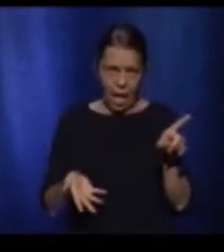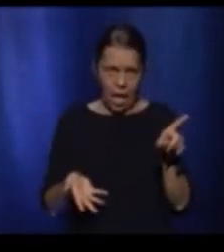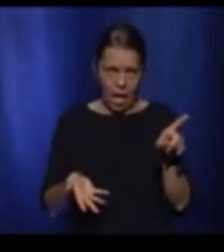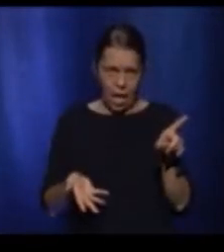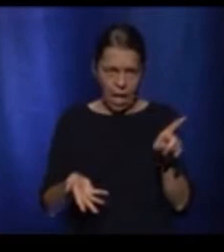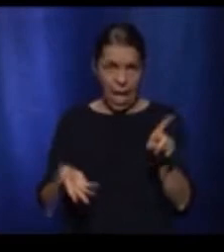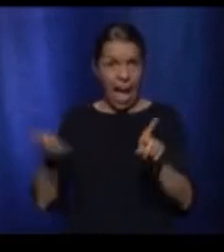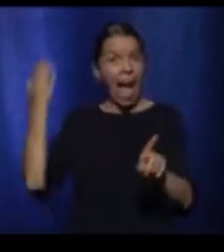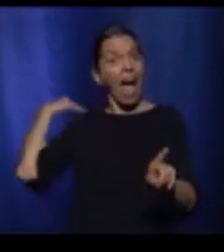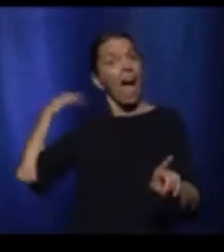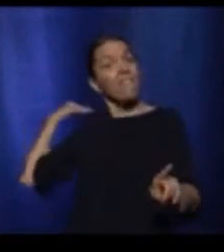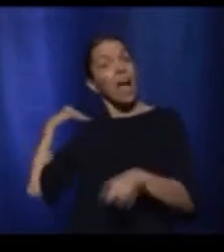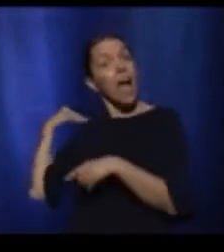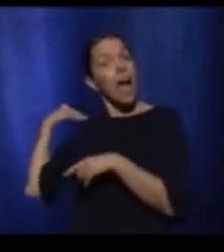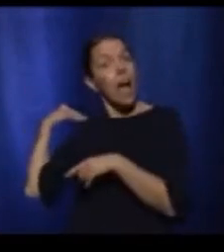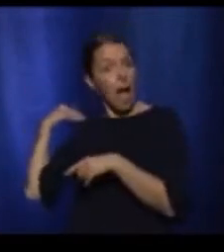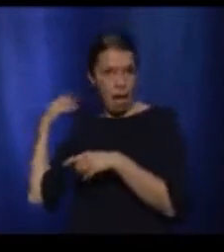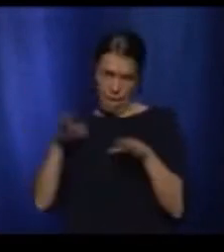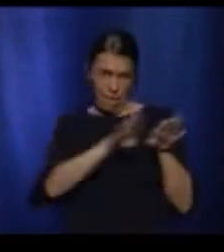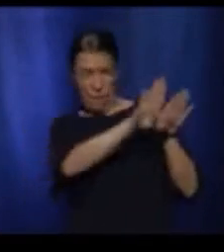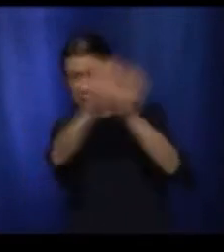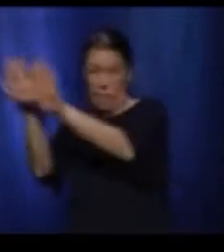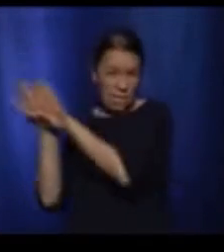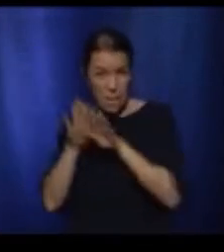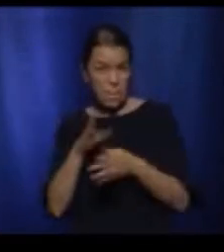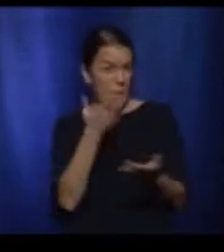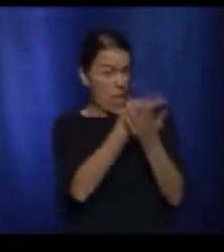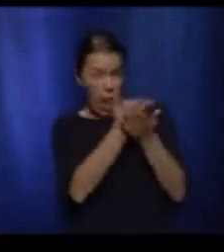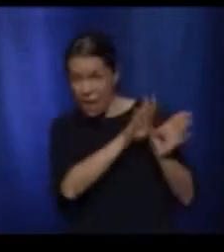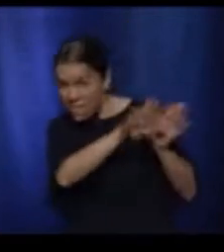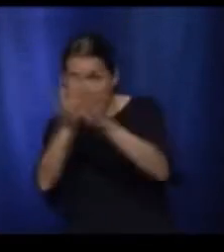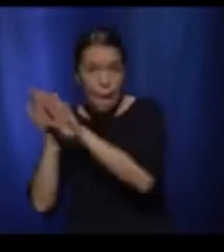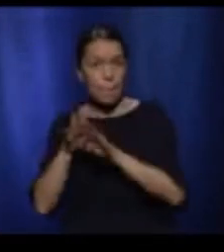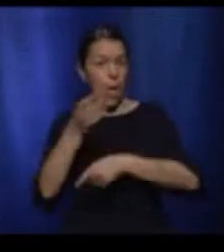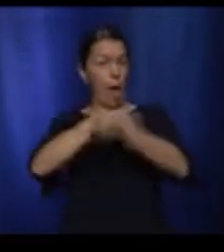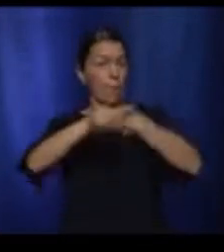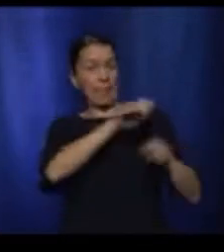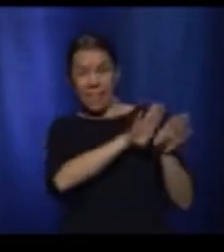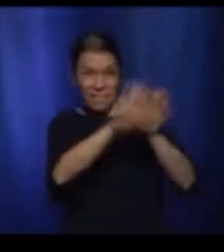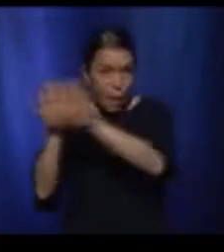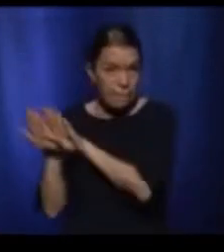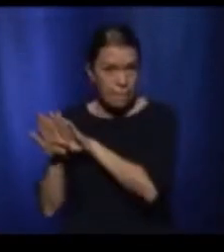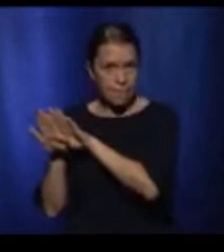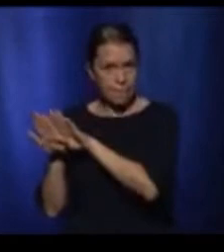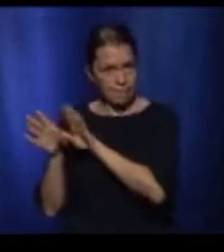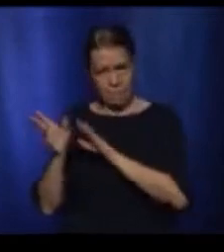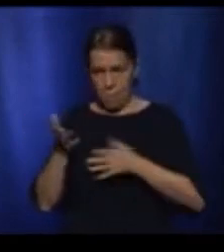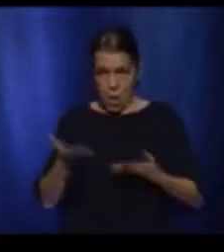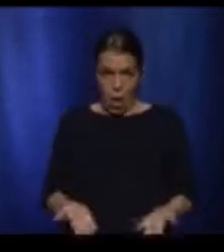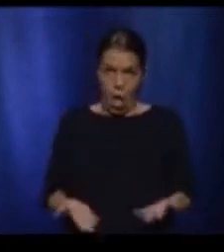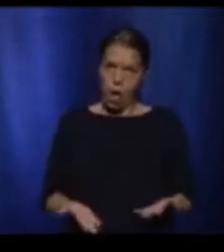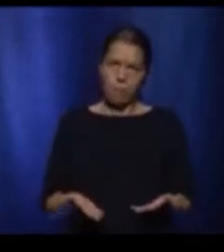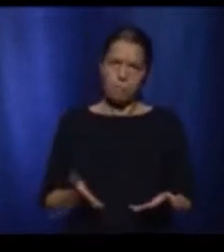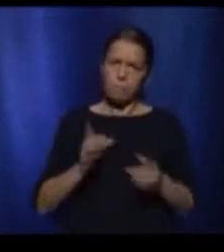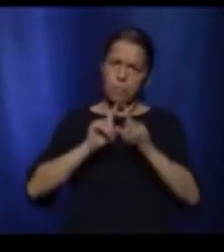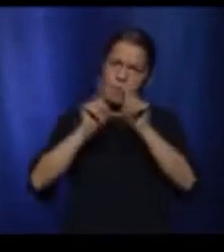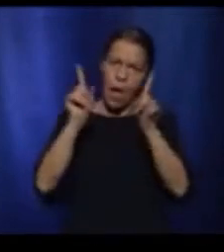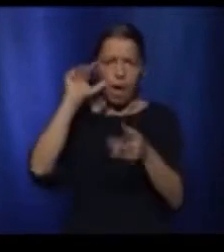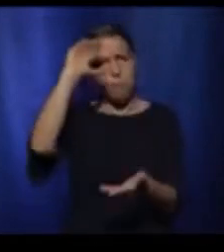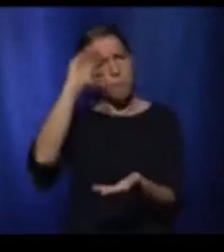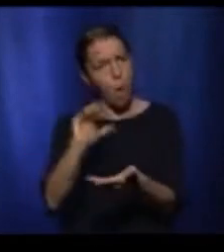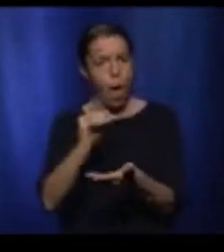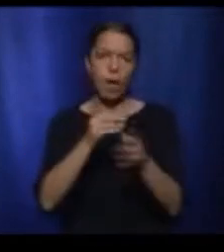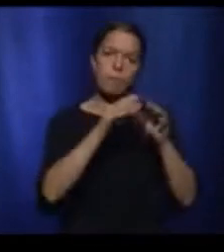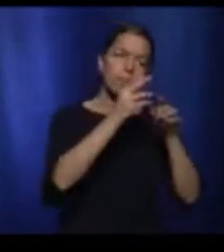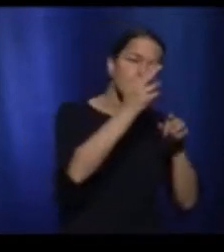les entreprises. Là, pour l'instant, ce qu'on a fermé, c'est les restaurants, les bars, les salles de spectacle, certains sports collectifs.